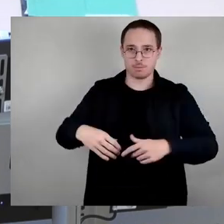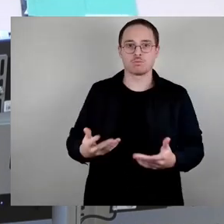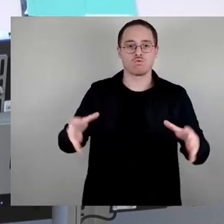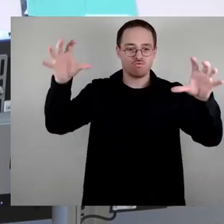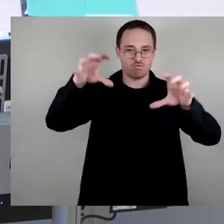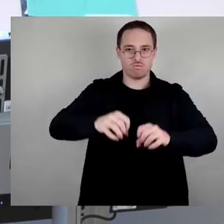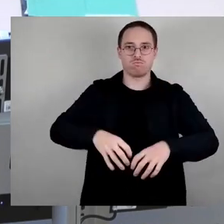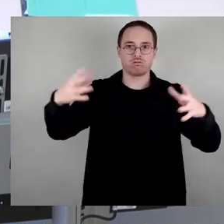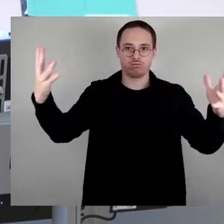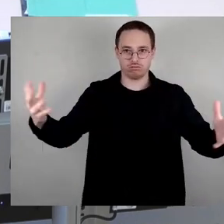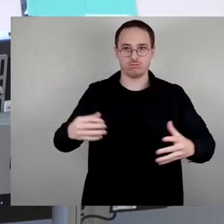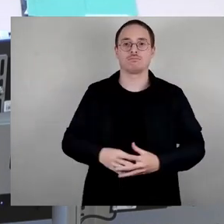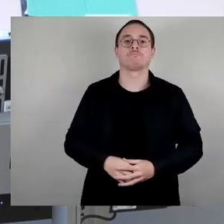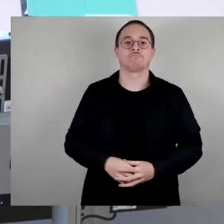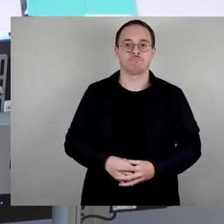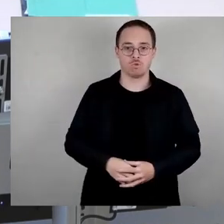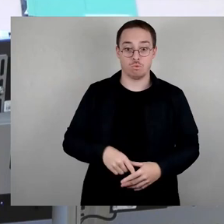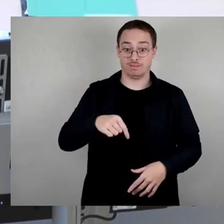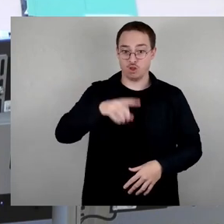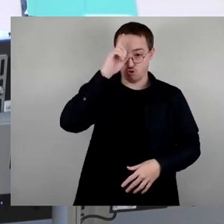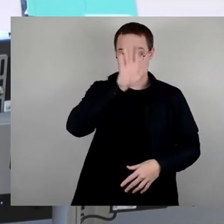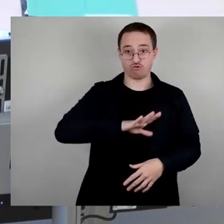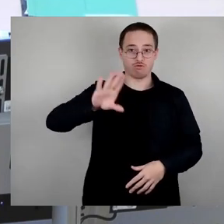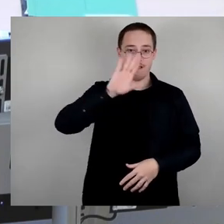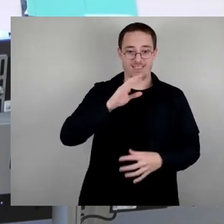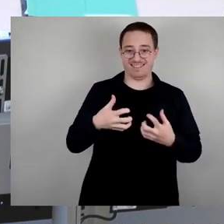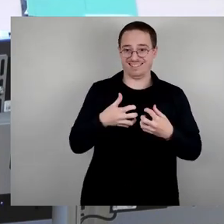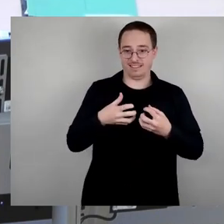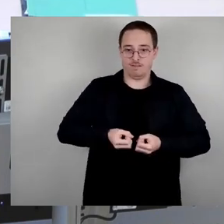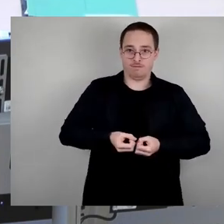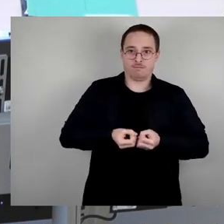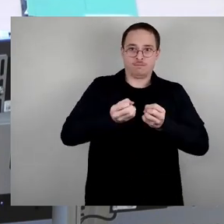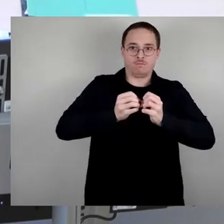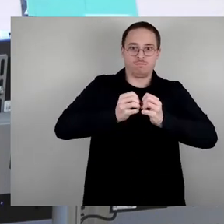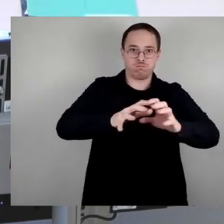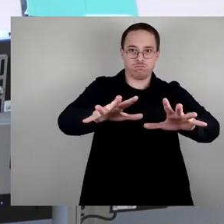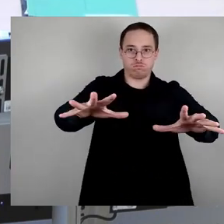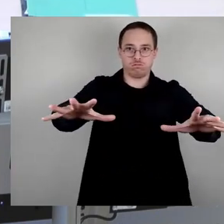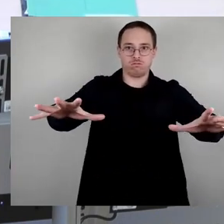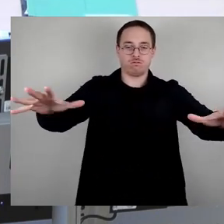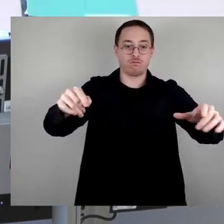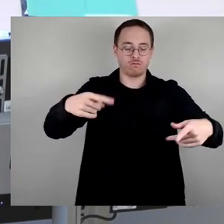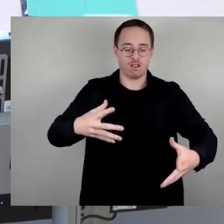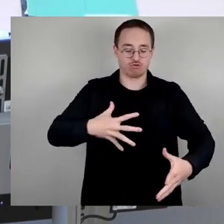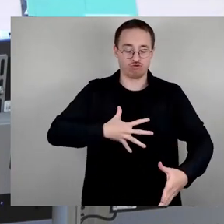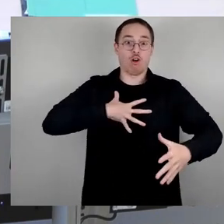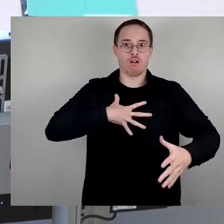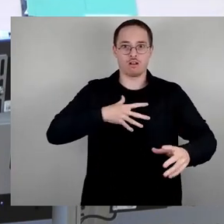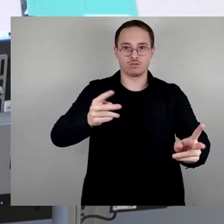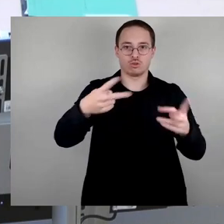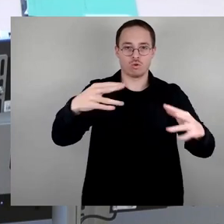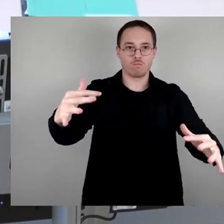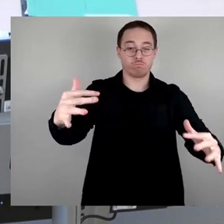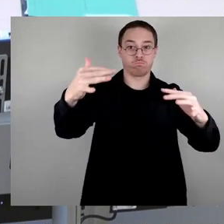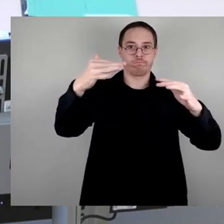ausgegangen war, kehrte in dieser Zeit mit Schrecken zurück. So ähnlich stand es auch auf der